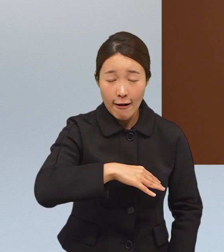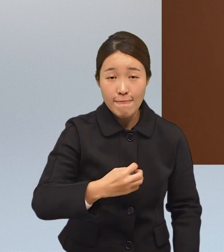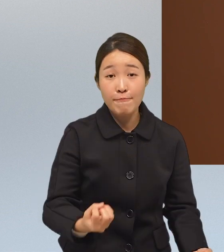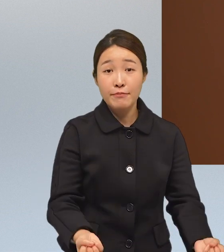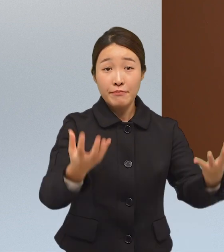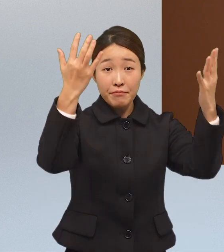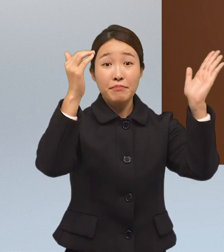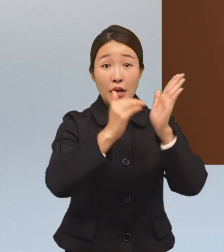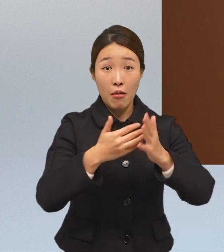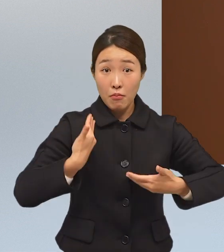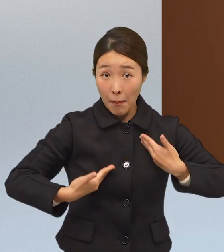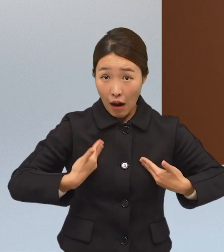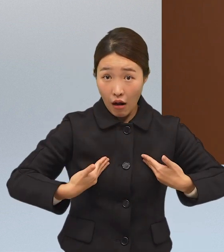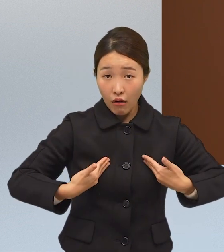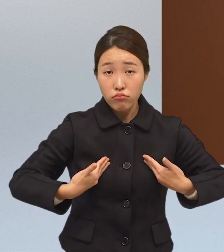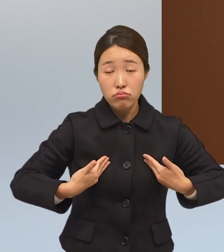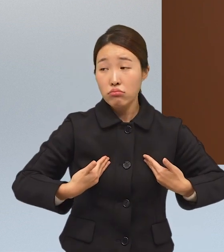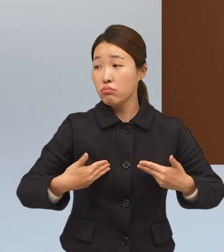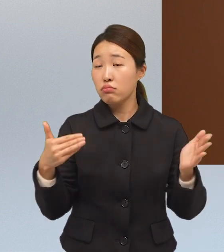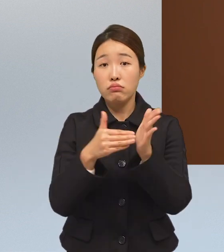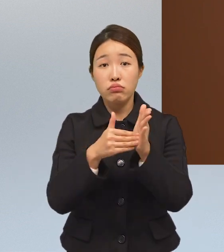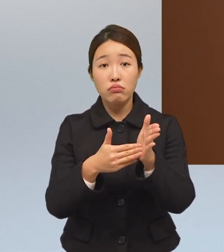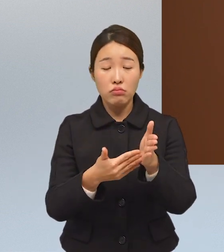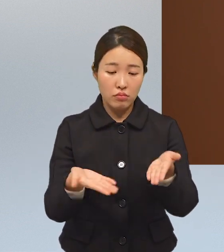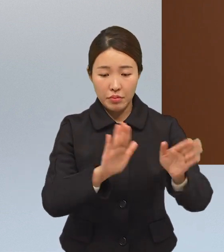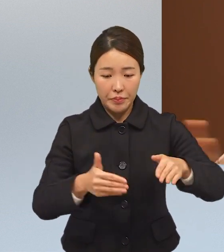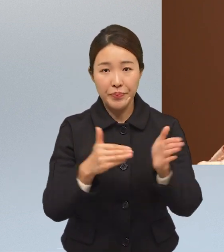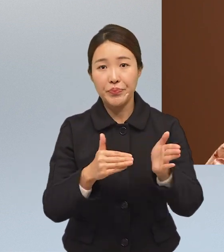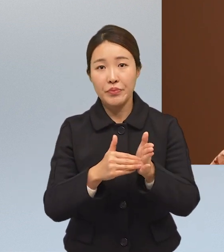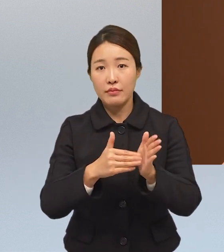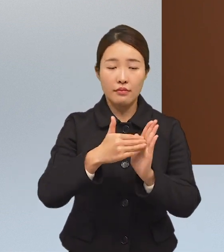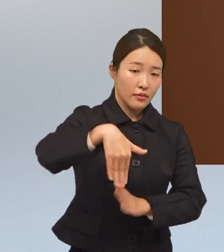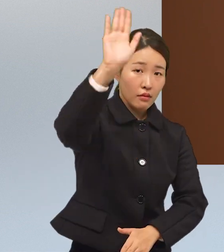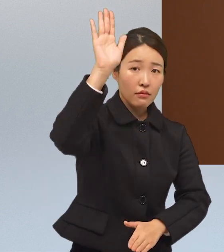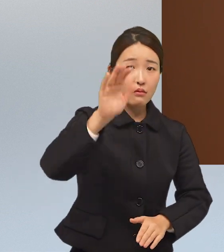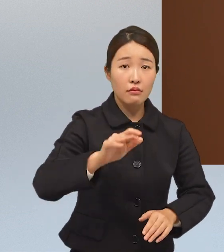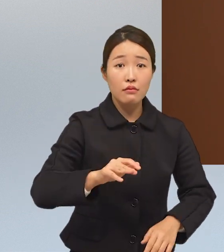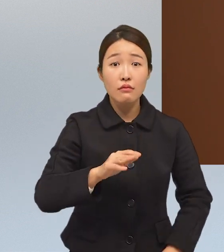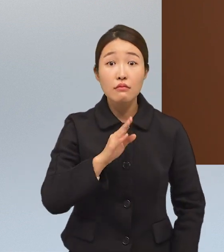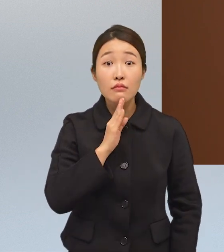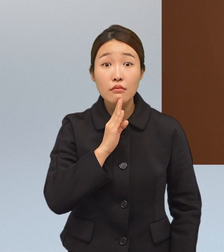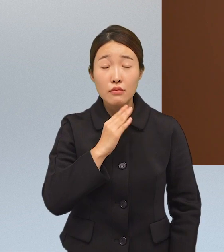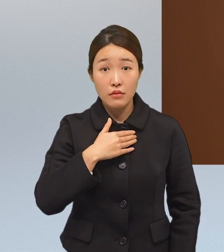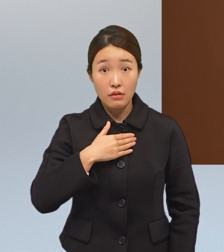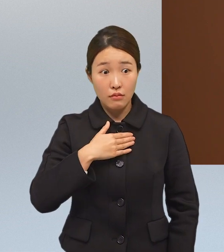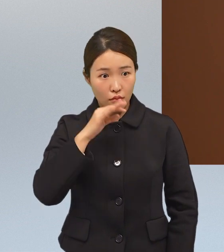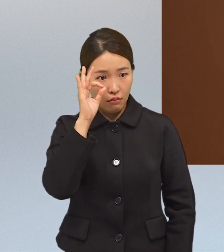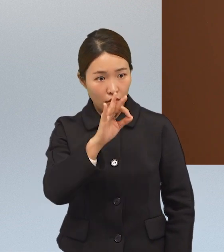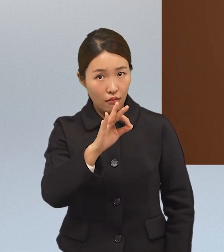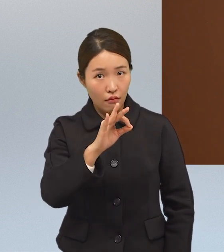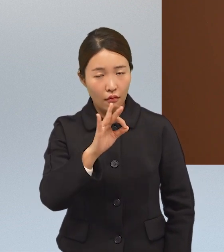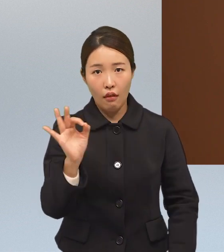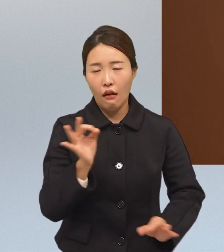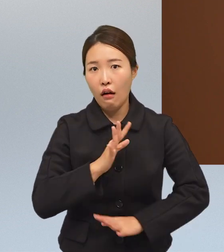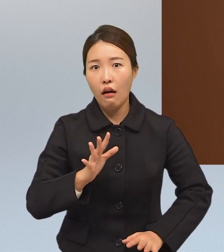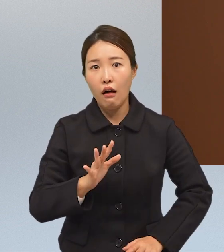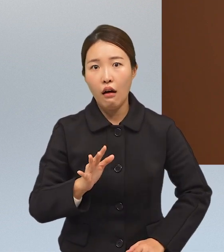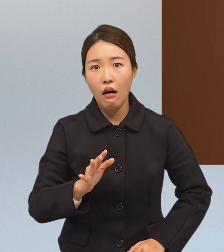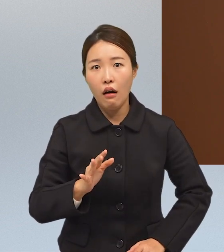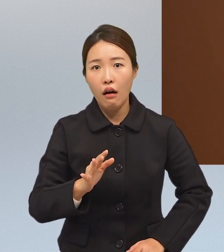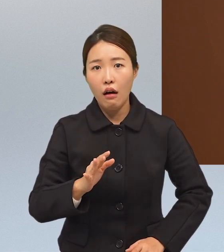벌어졌다가 또 바쁜만 그냥 접어서 가면 또 그냥 훌지훌지 없어지는 그런 게 처음에는 저기가